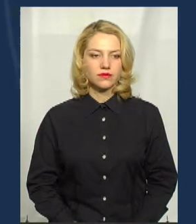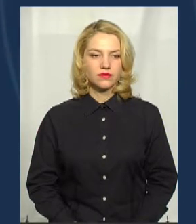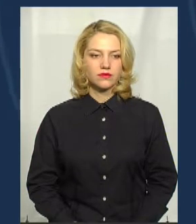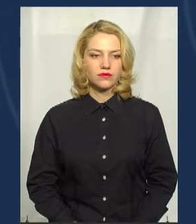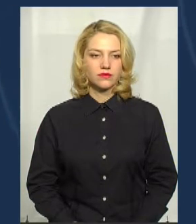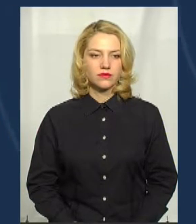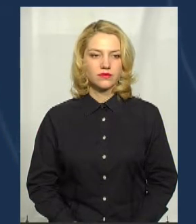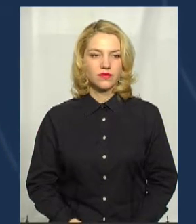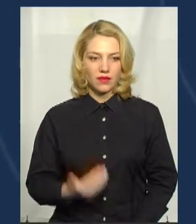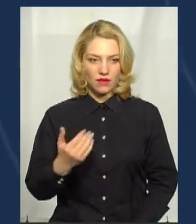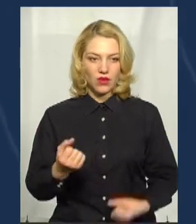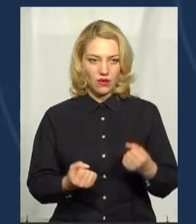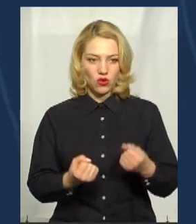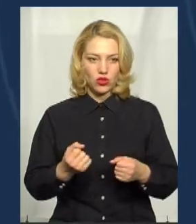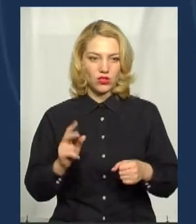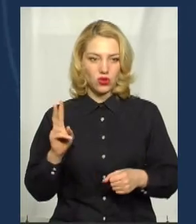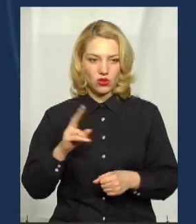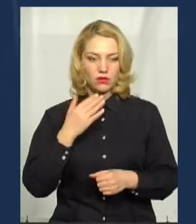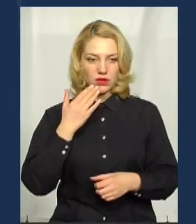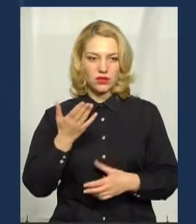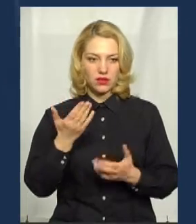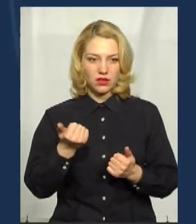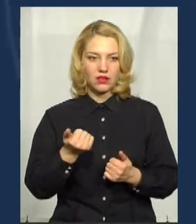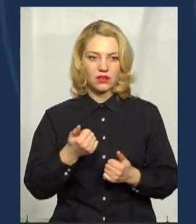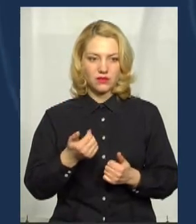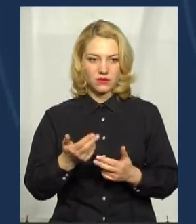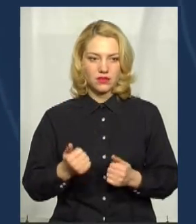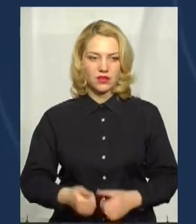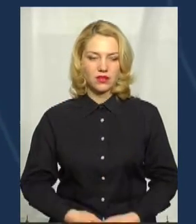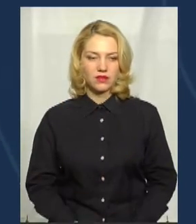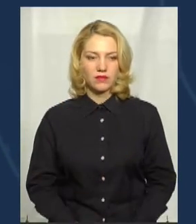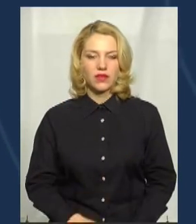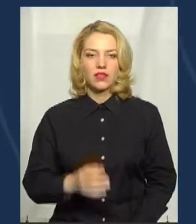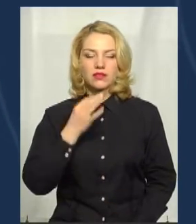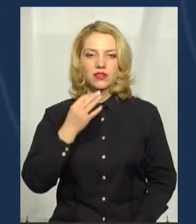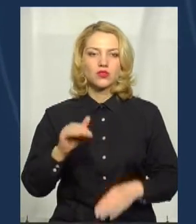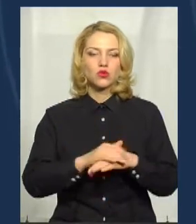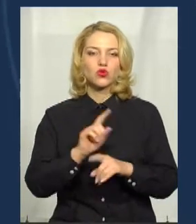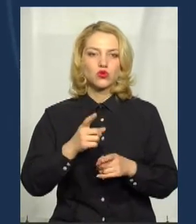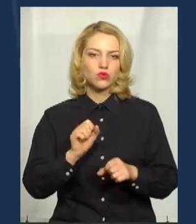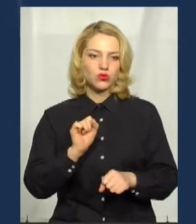А ви водій тролейбуса, так? Так. Скажіть, будь ласка, а чого зупадили? Що таке?